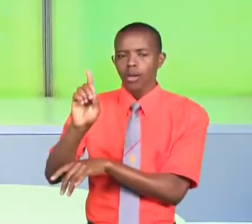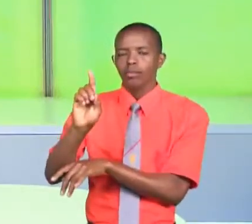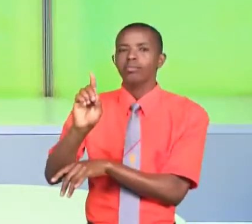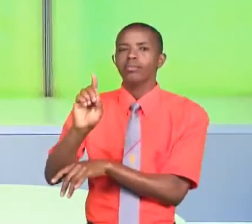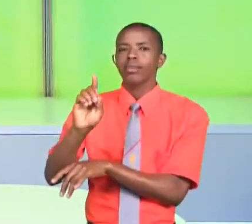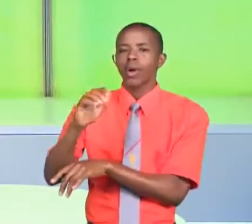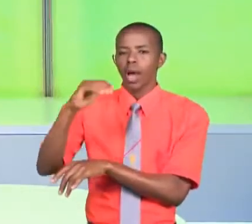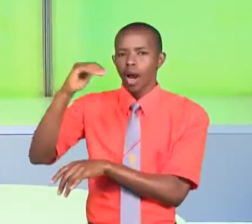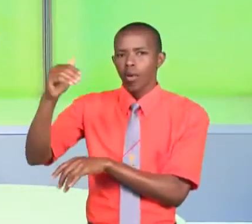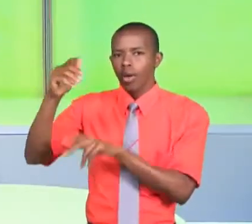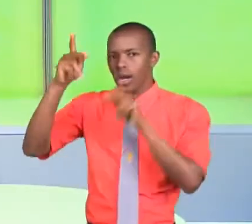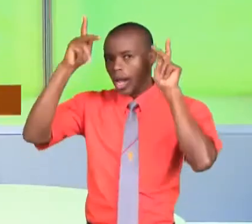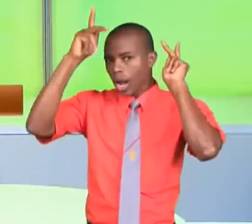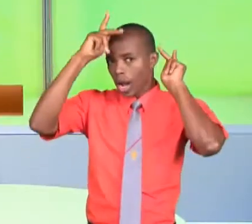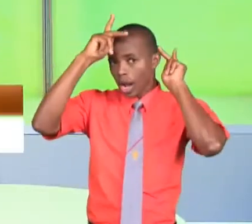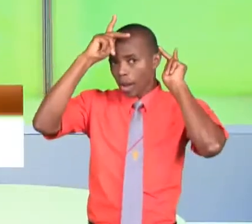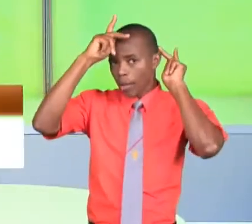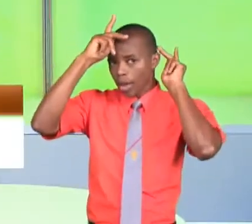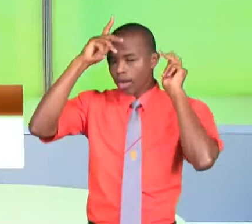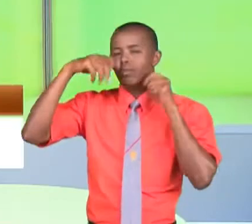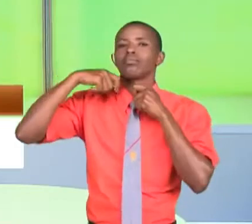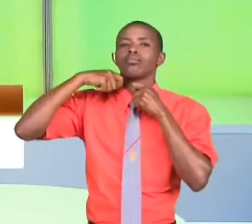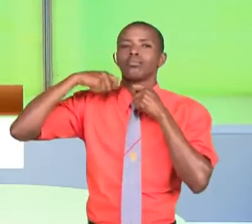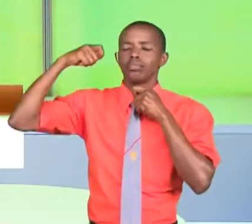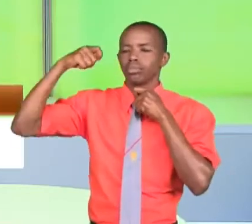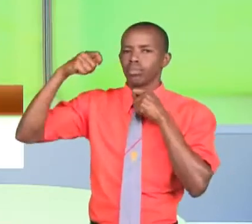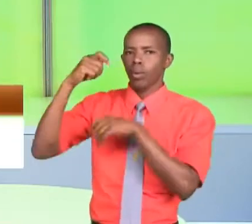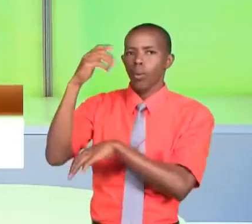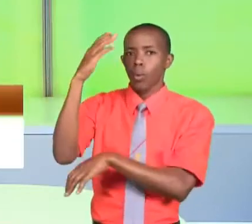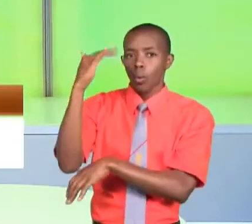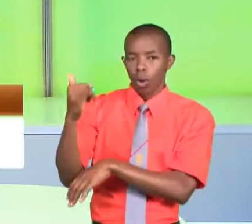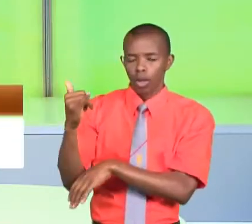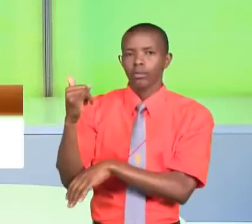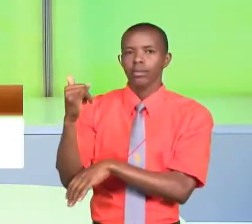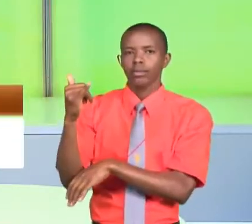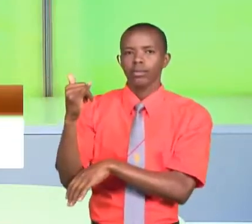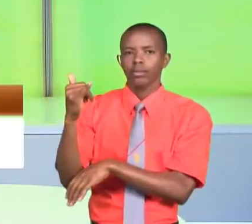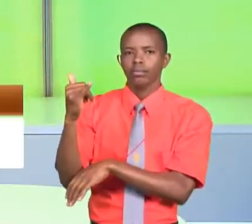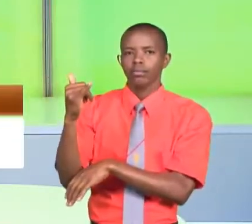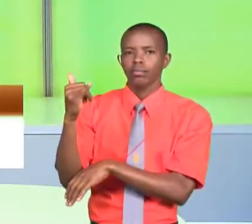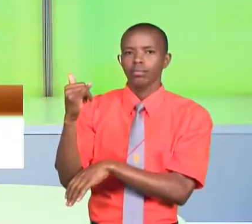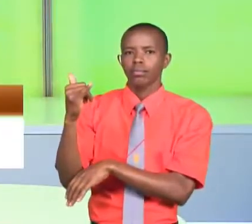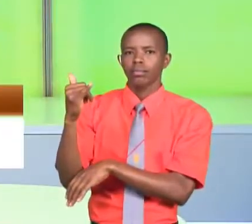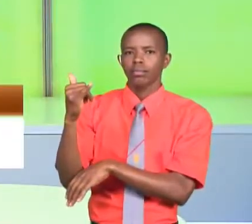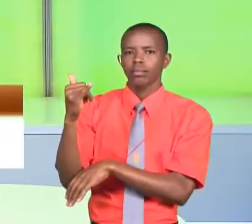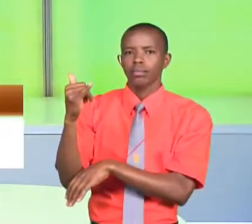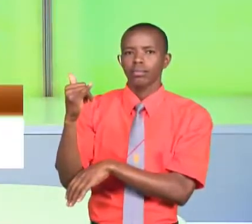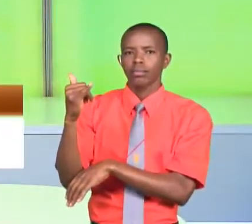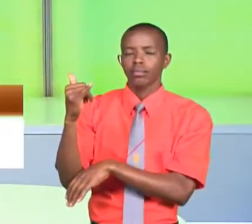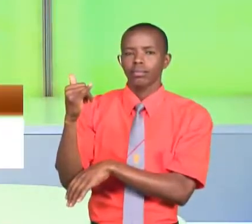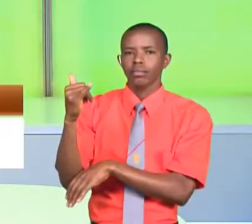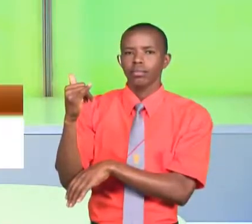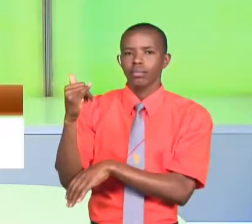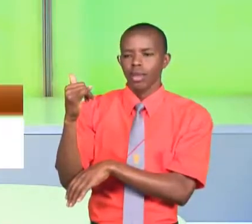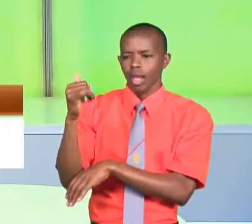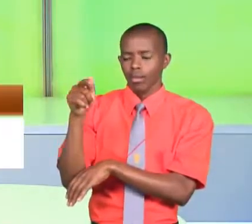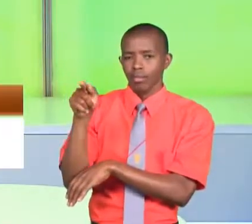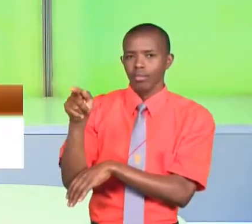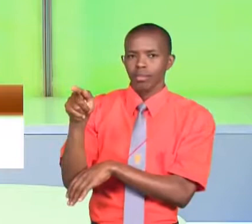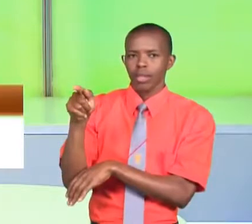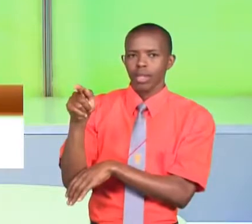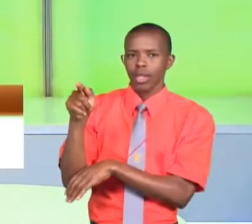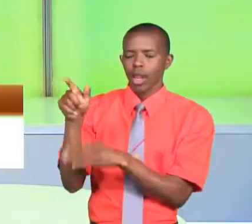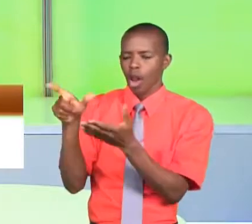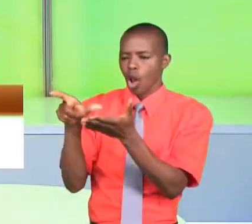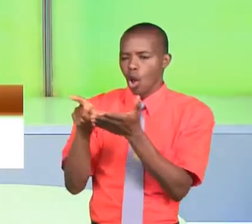kaunti ya Kakamega Amejitua uhai kutokana na kile ambacho nasema kuwa Inasema kuwa alidaiwa